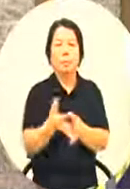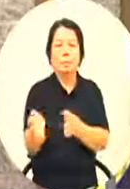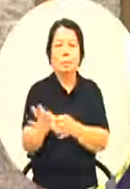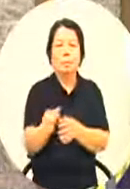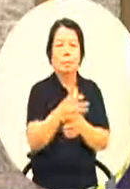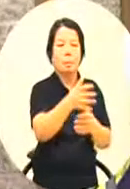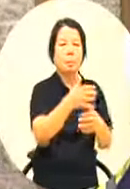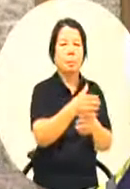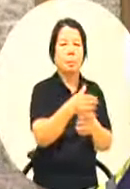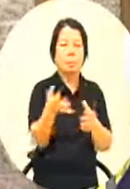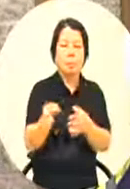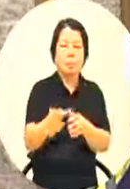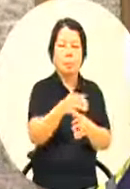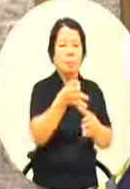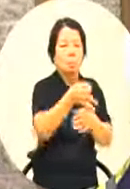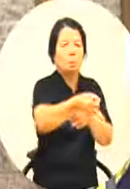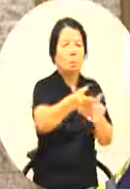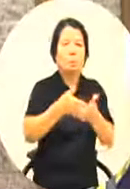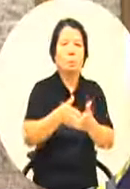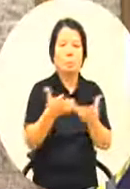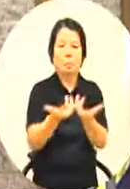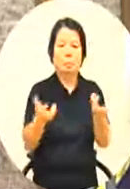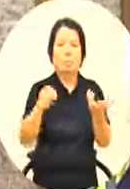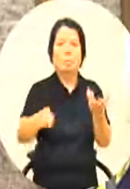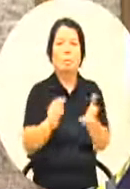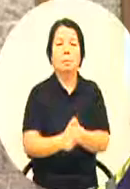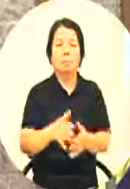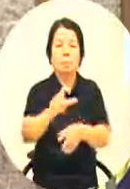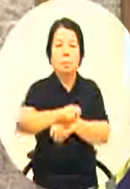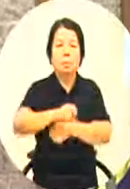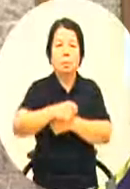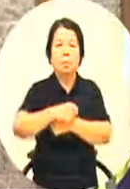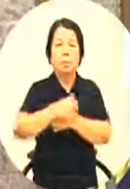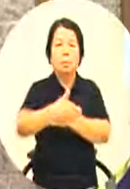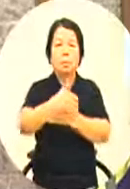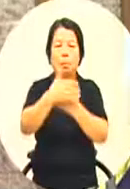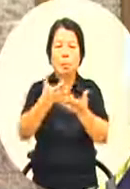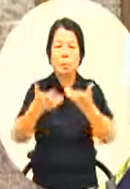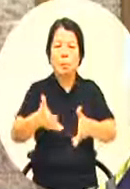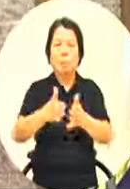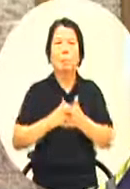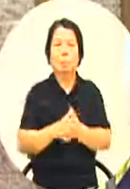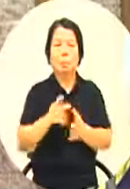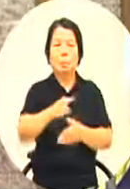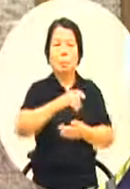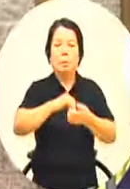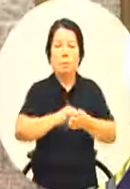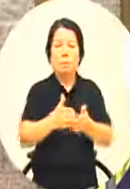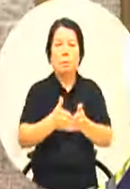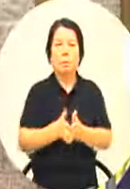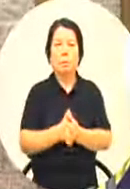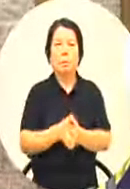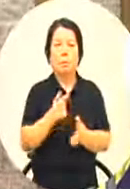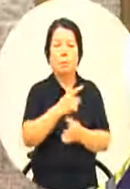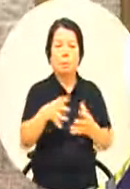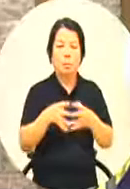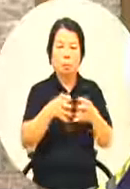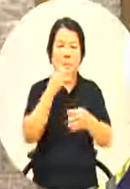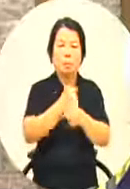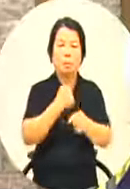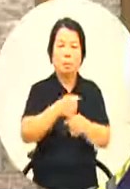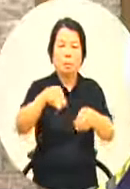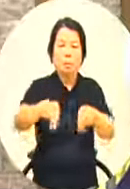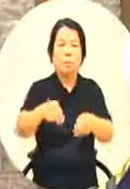课程它之所以有付费就是说可能有些课程是好的重要的它必须借由签这种合作的关系